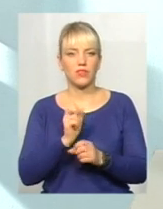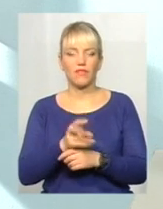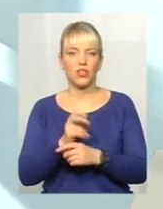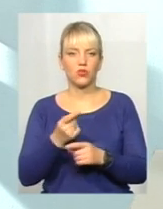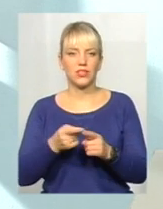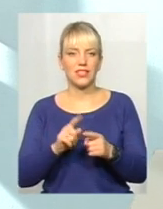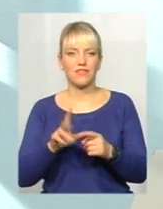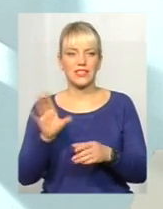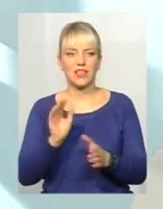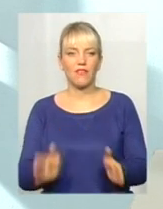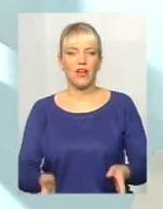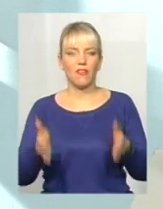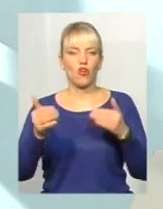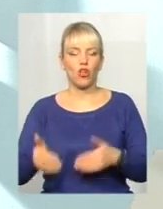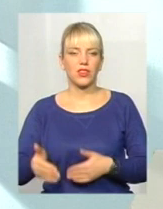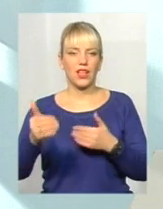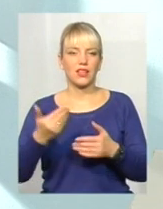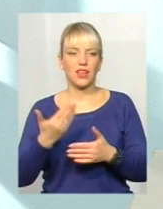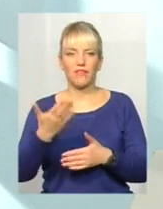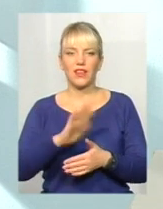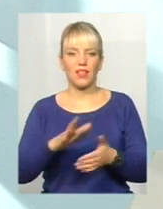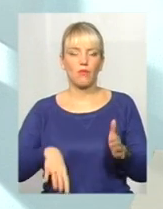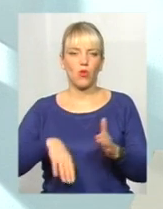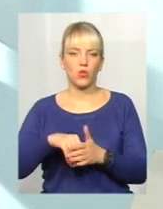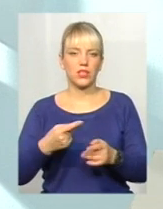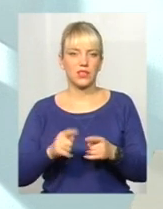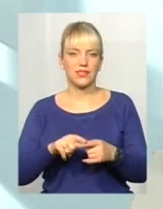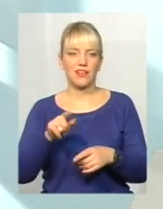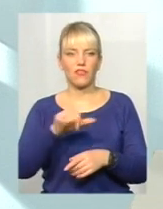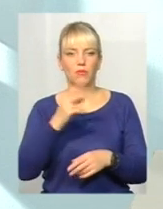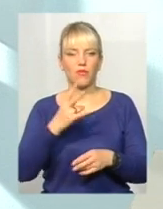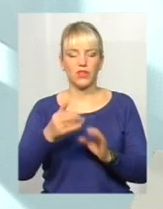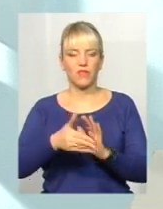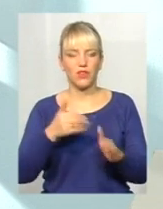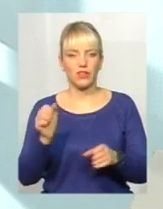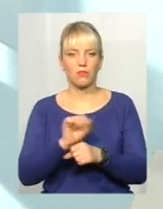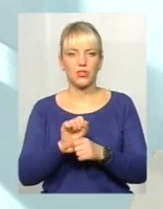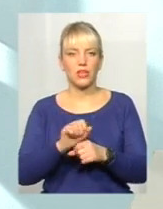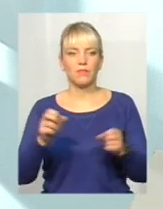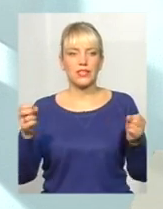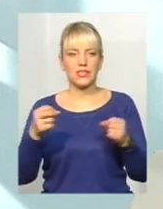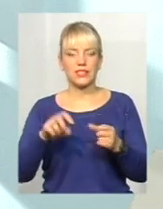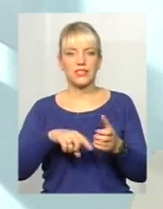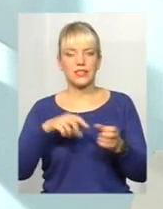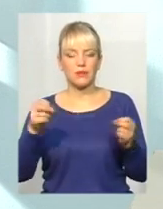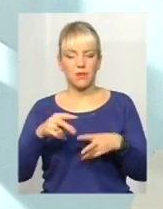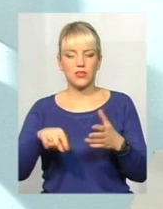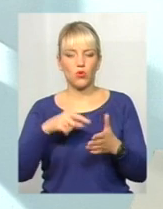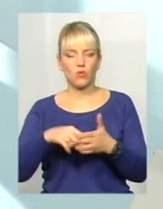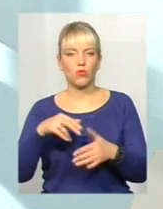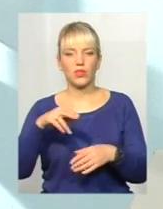в контейнери. Ви не платите за це, ви повинні викликати машину спецкомунтрансу, зателефонувати і